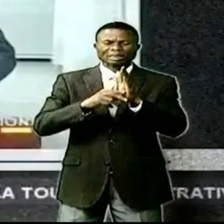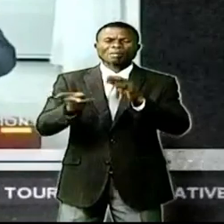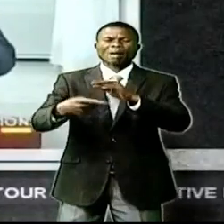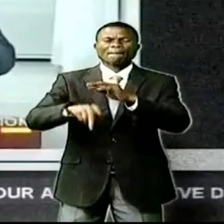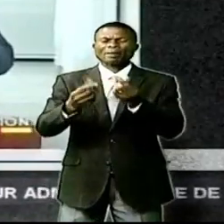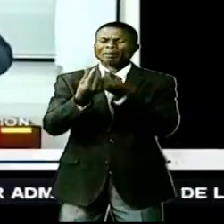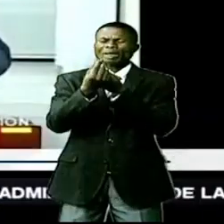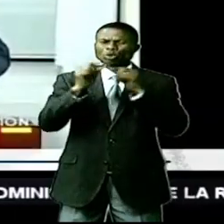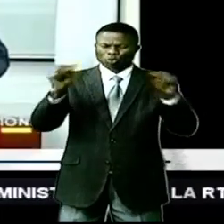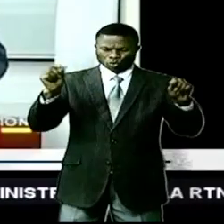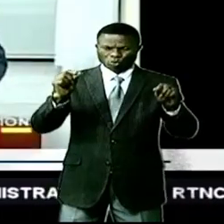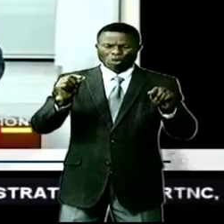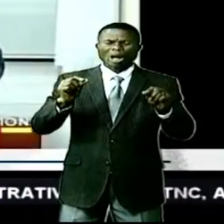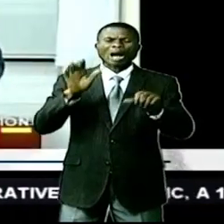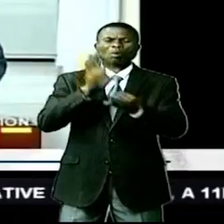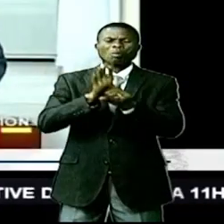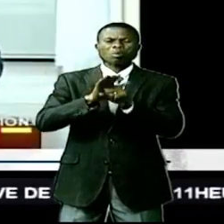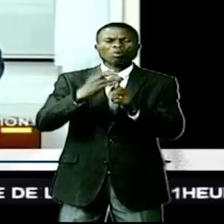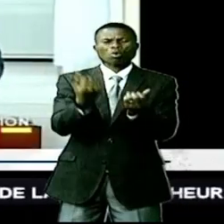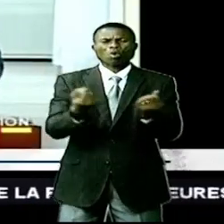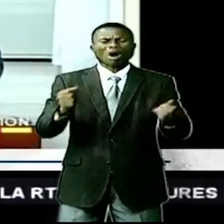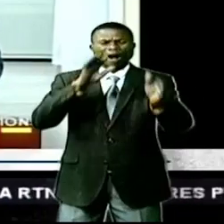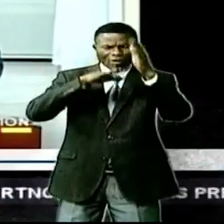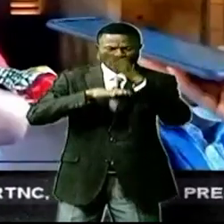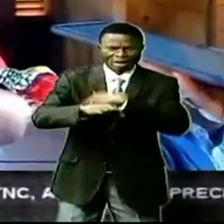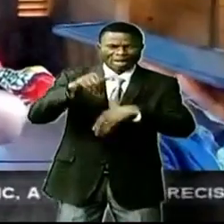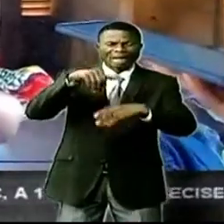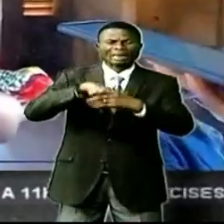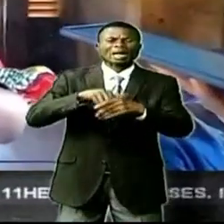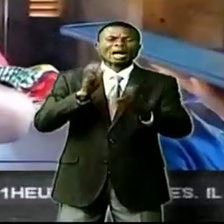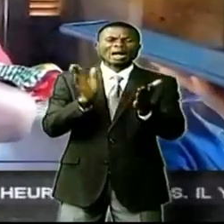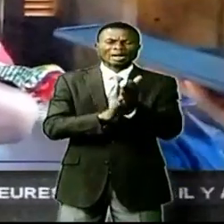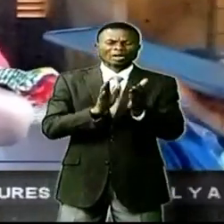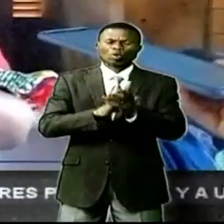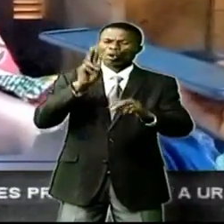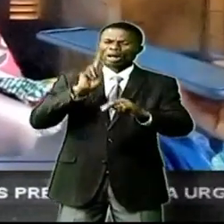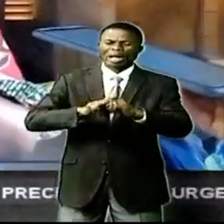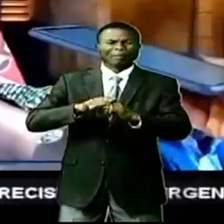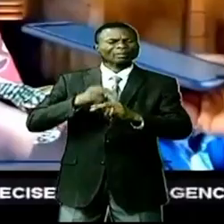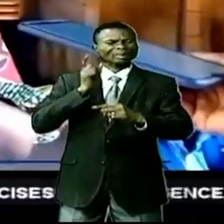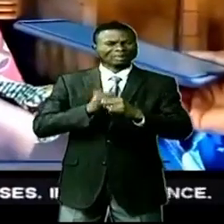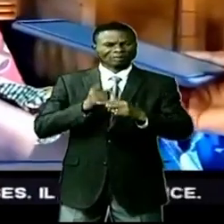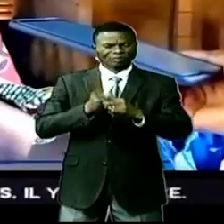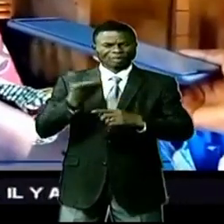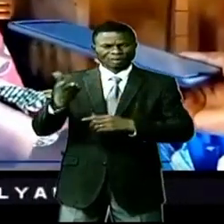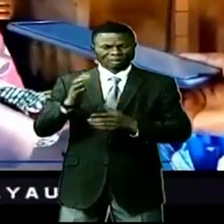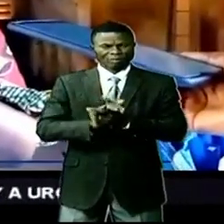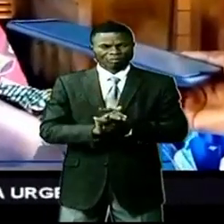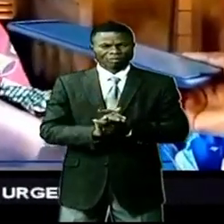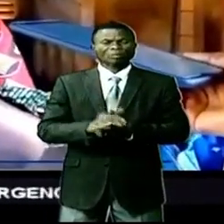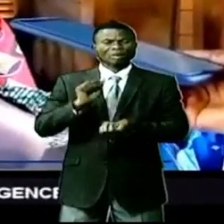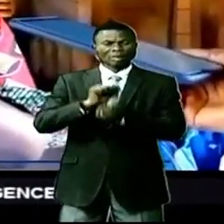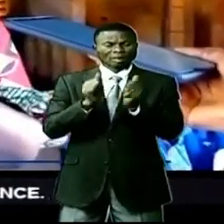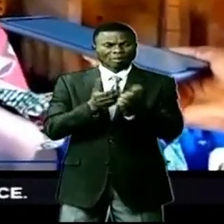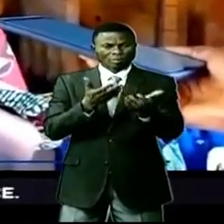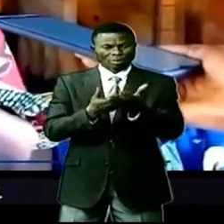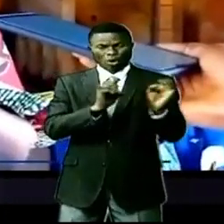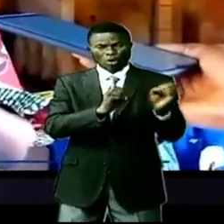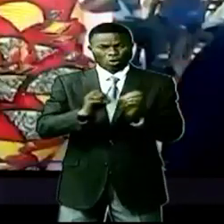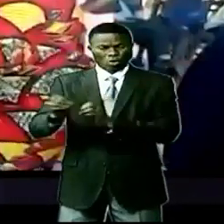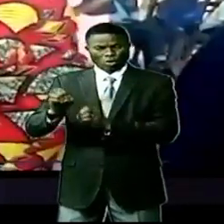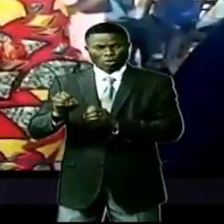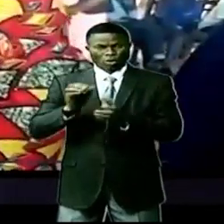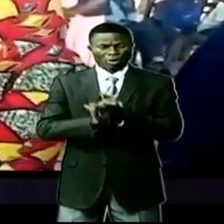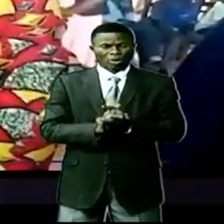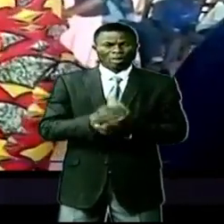président de République de l'État, Sainte-Excellence Félix-Antoine-Ciseguet-Chulombo. La cérémonie de remise officielle d'un échantillon symbolique était présidée à la ténée